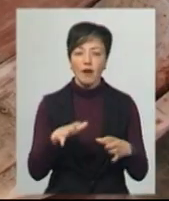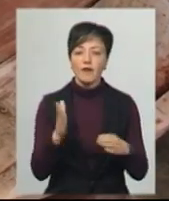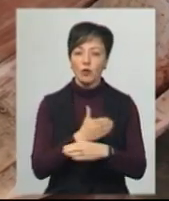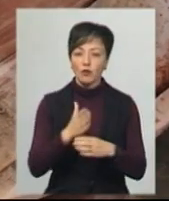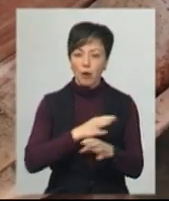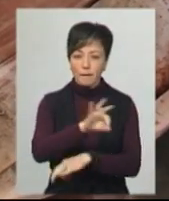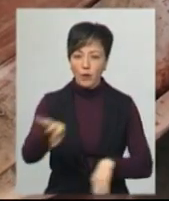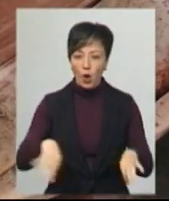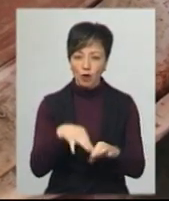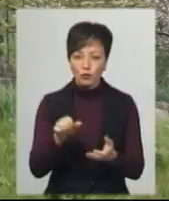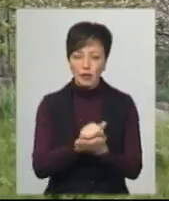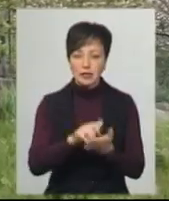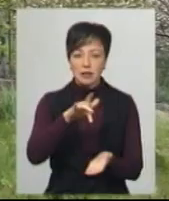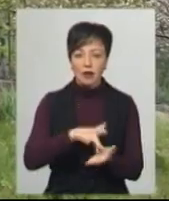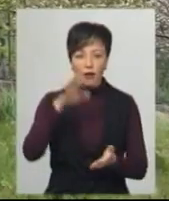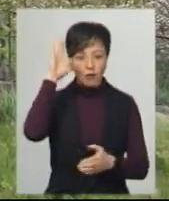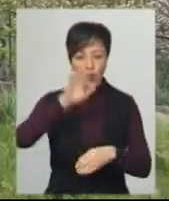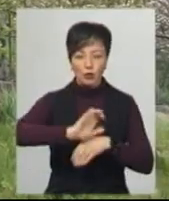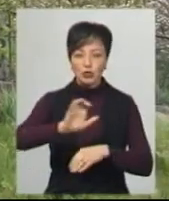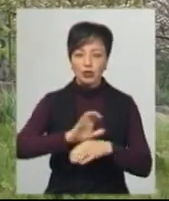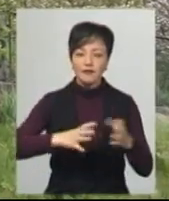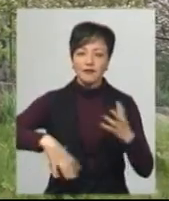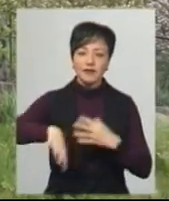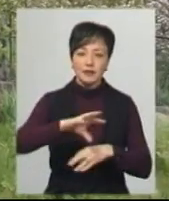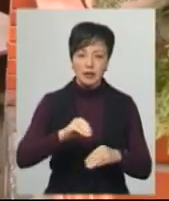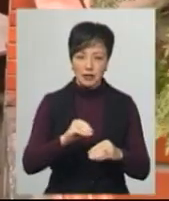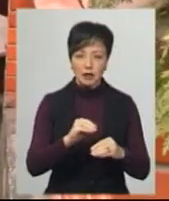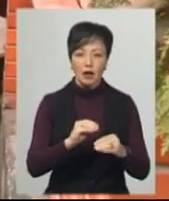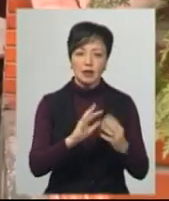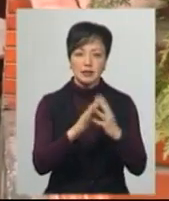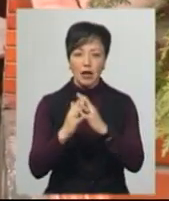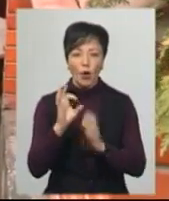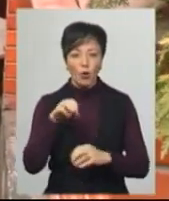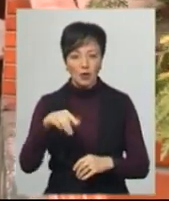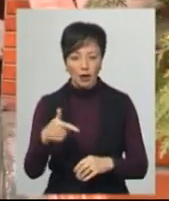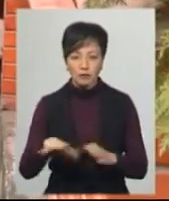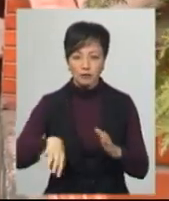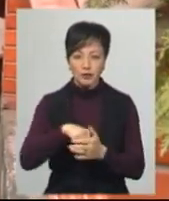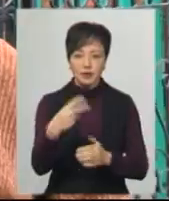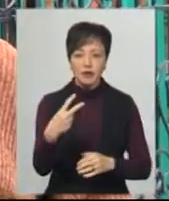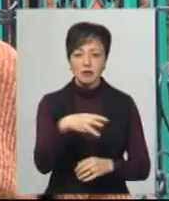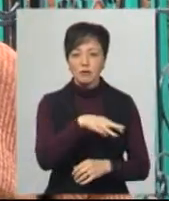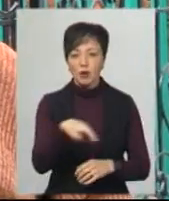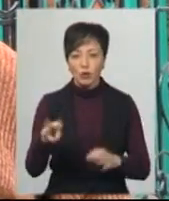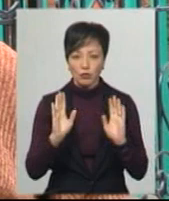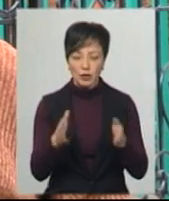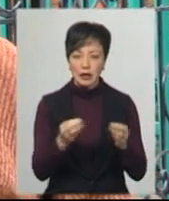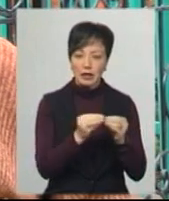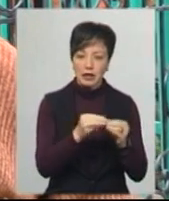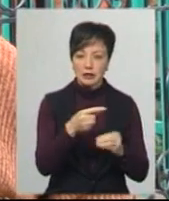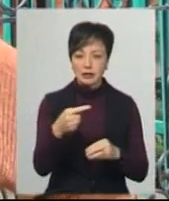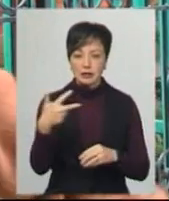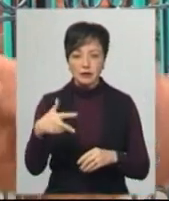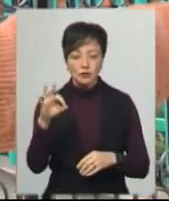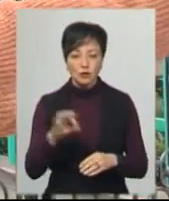-кошторисну документацію на централізоване водопостачання в усіх населених пунктах ОТГ. Коштуватиме проєкт 20 мільйонів гривень, з яких від 10 до 30